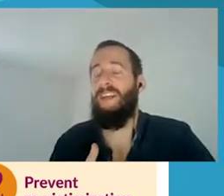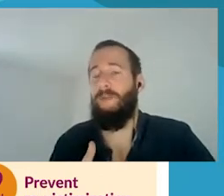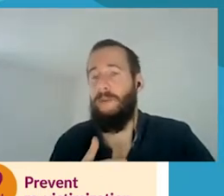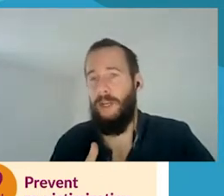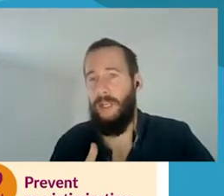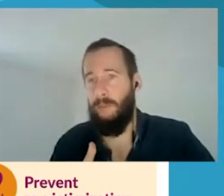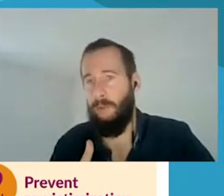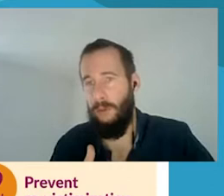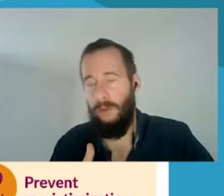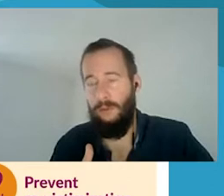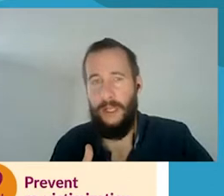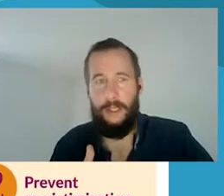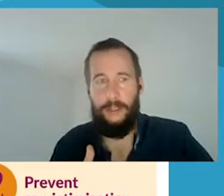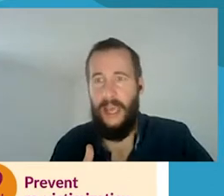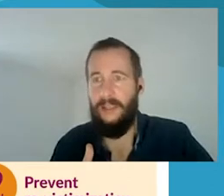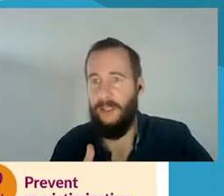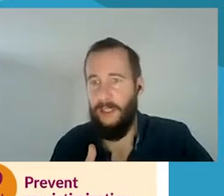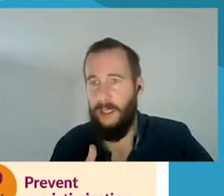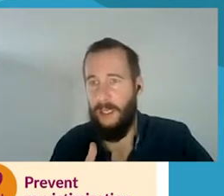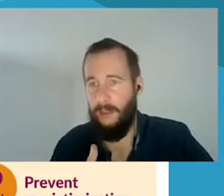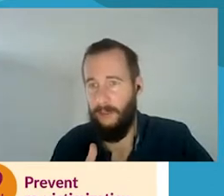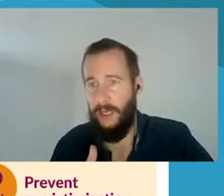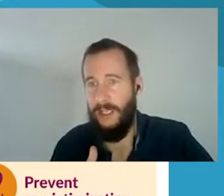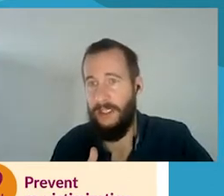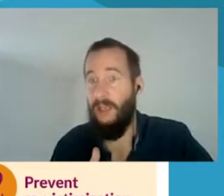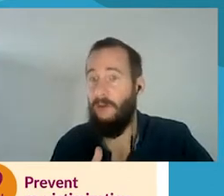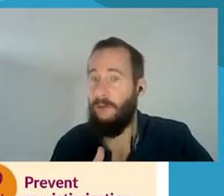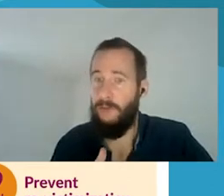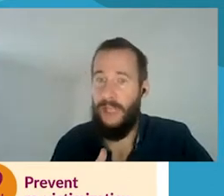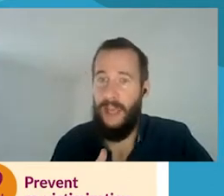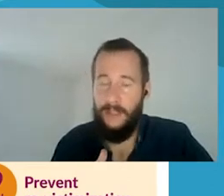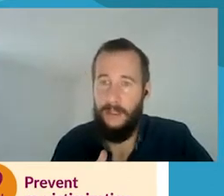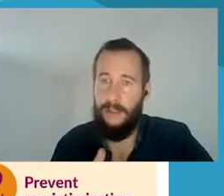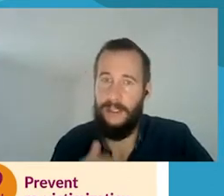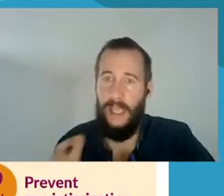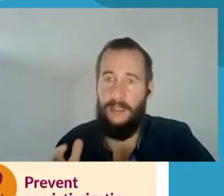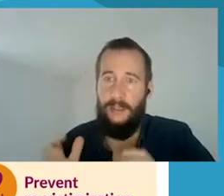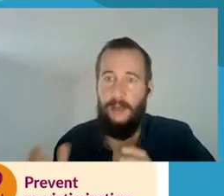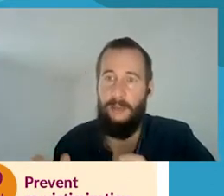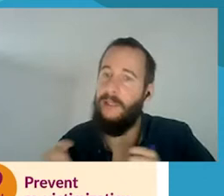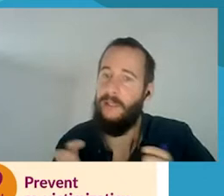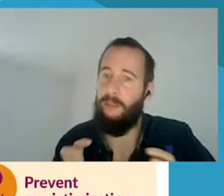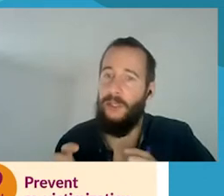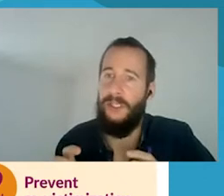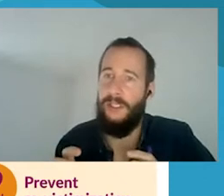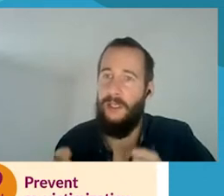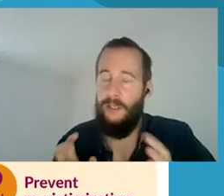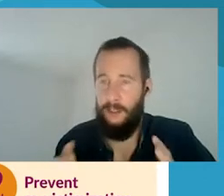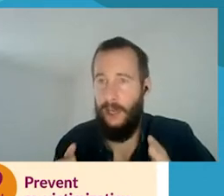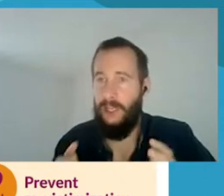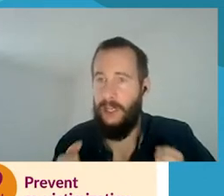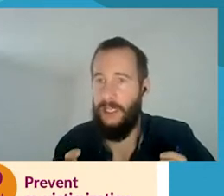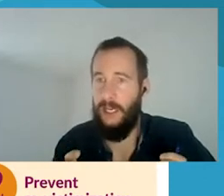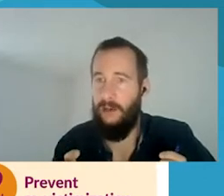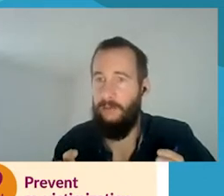Komet policija identifikuoja, kas yra nepykantos nusikaltimo auka, labai